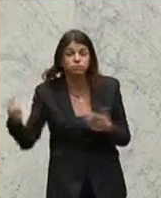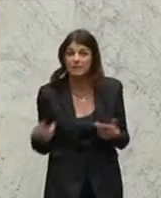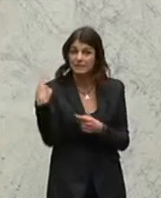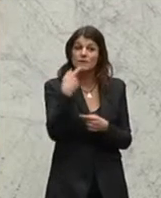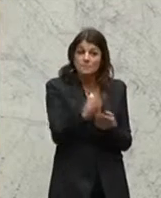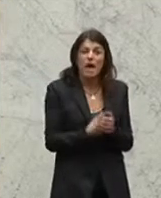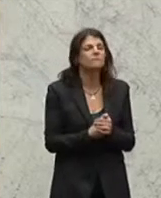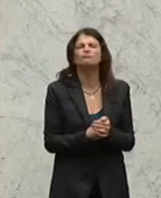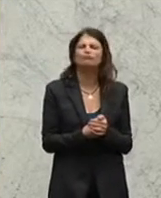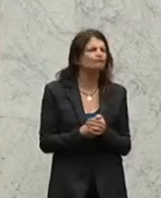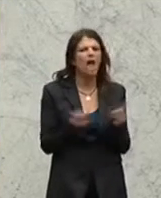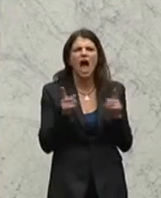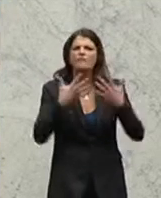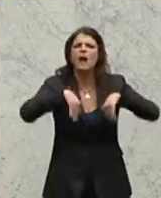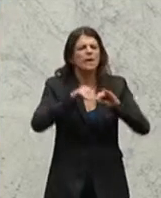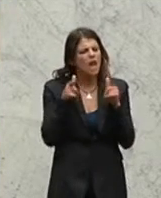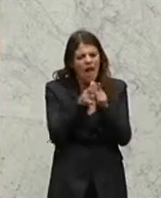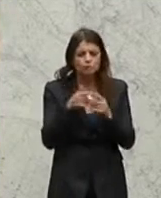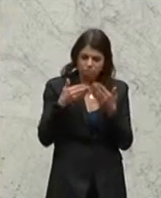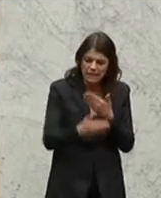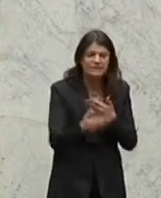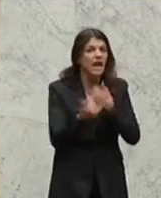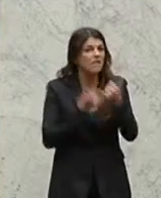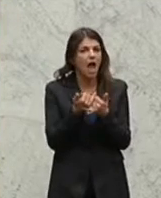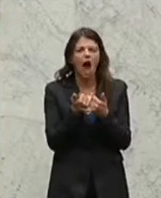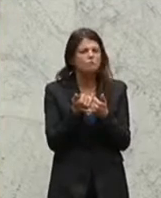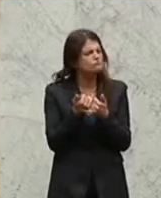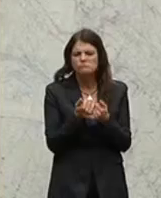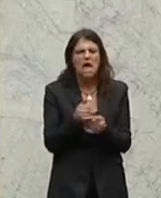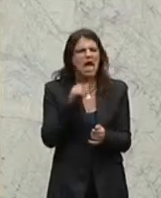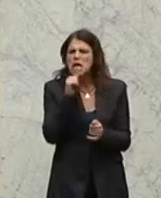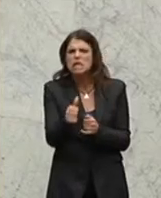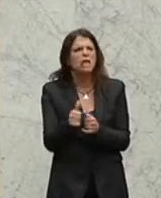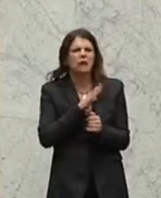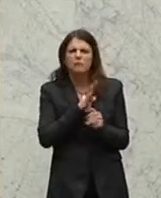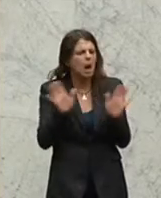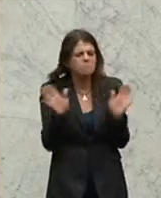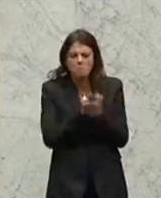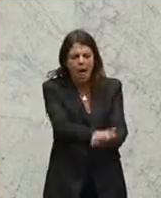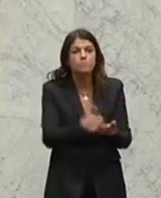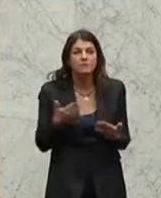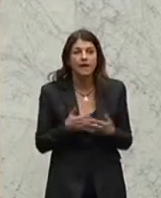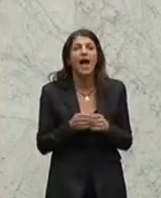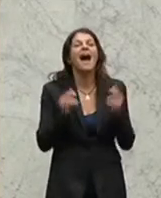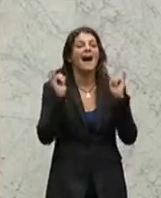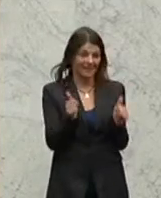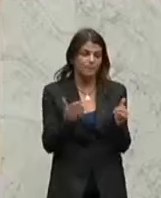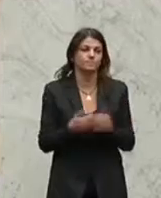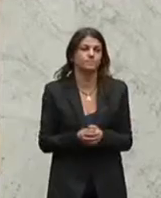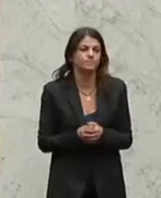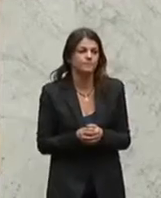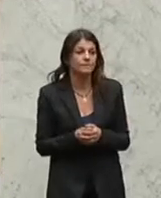behauptet, nein, Familienleistungen sind in den nächsten Jahren gar nicht in Gefahr. Ja, okay. Die nächsten beiden...